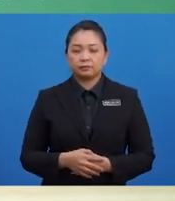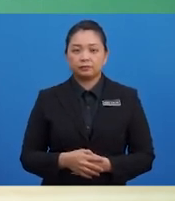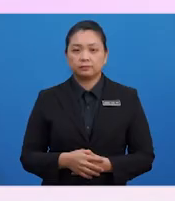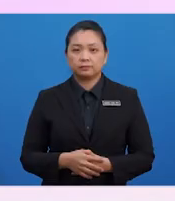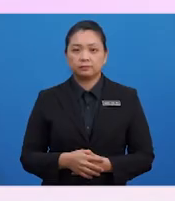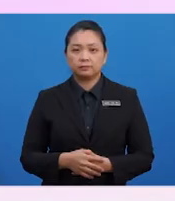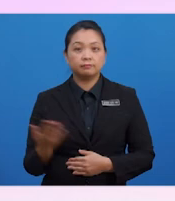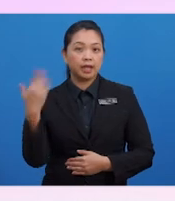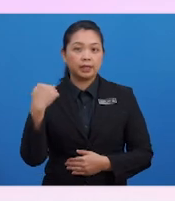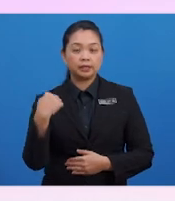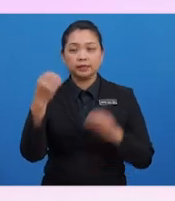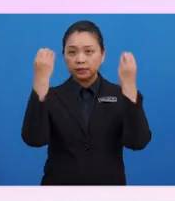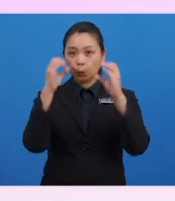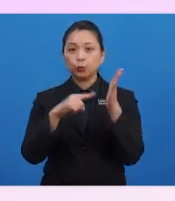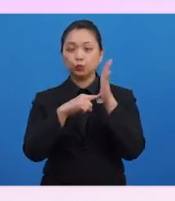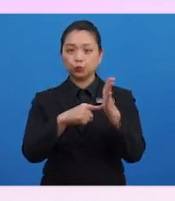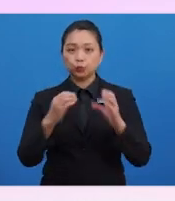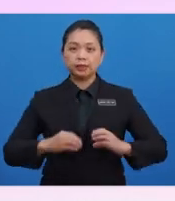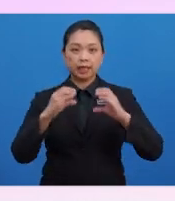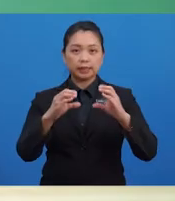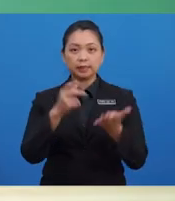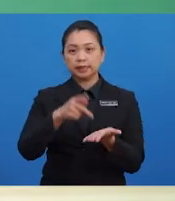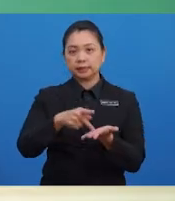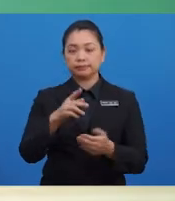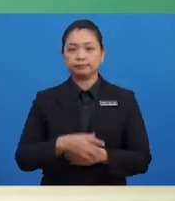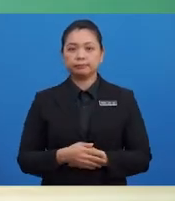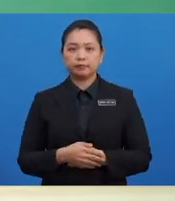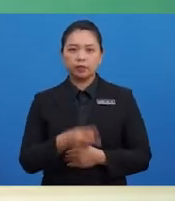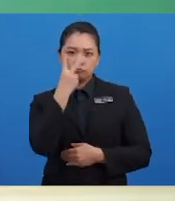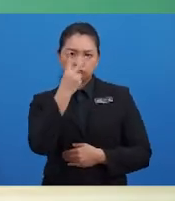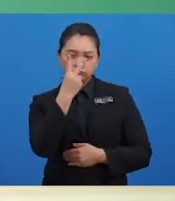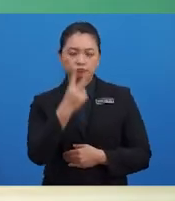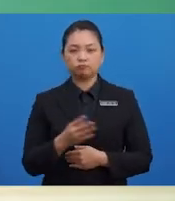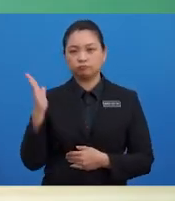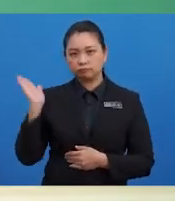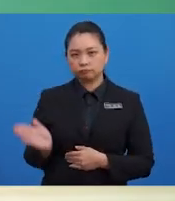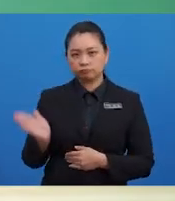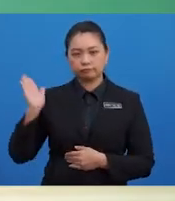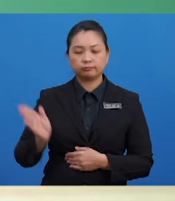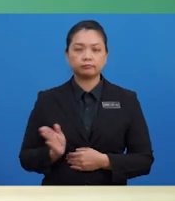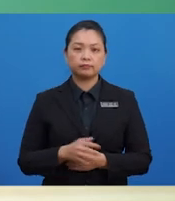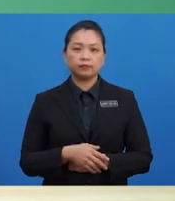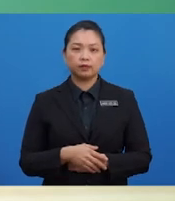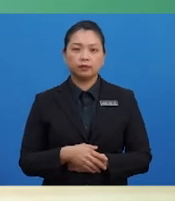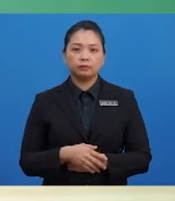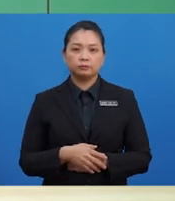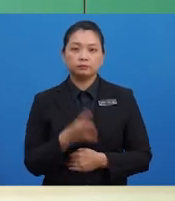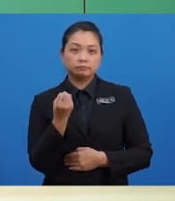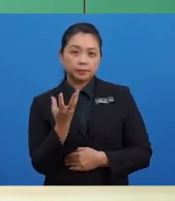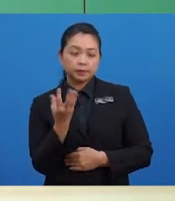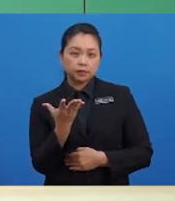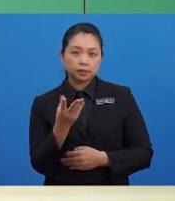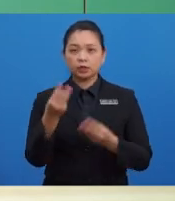Mari cikgu tunjukkan cara mengira. Perhatikan dengan teliti. Berapakah jumlah